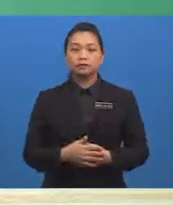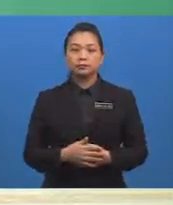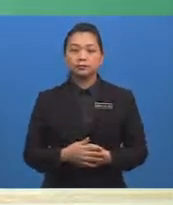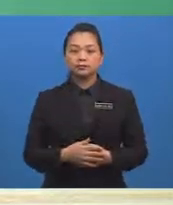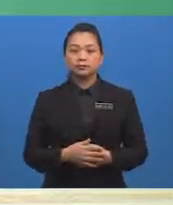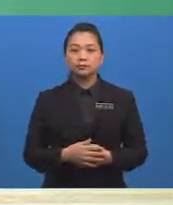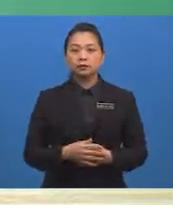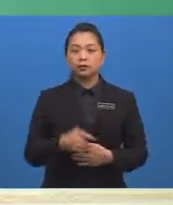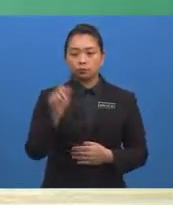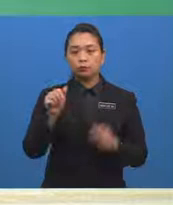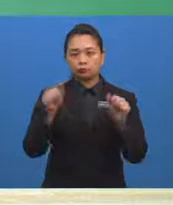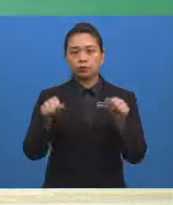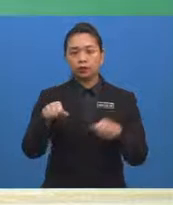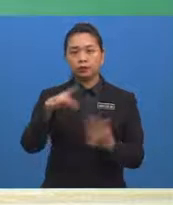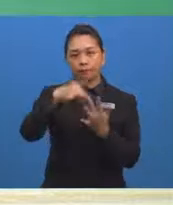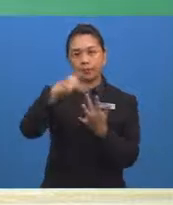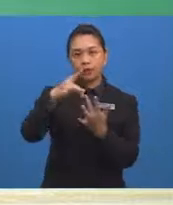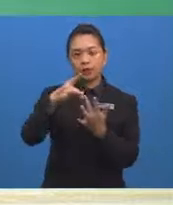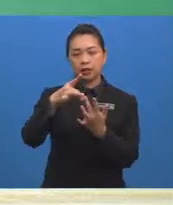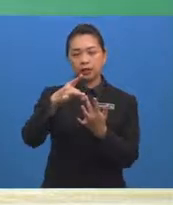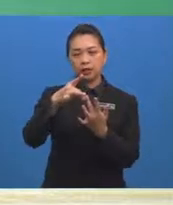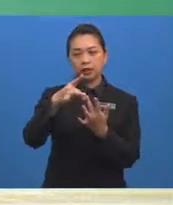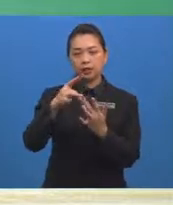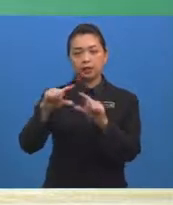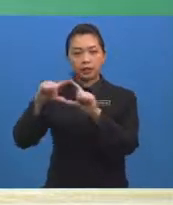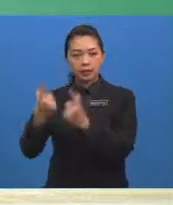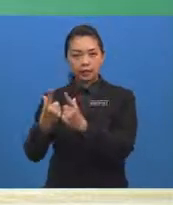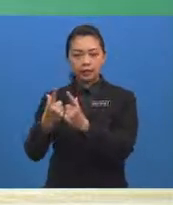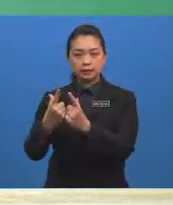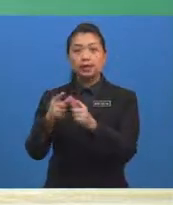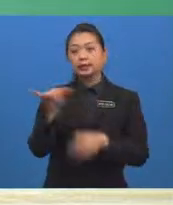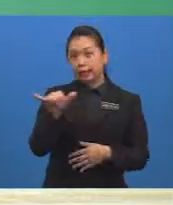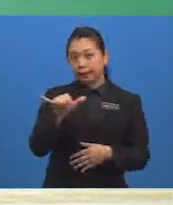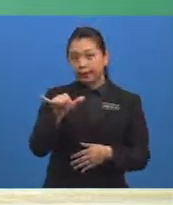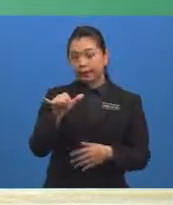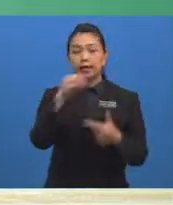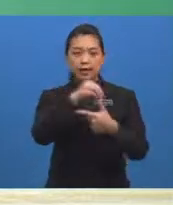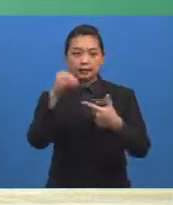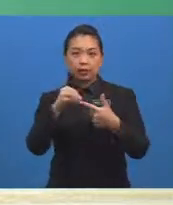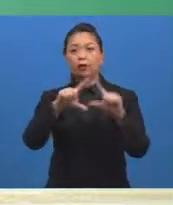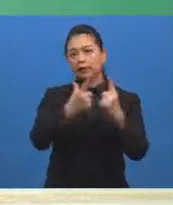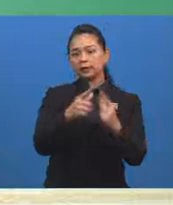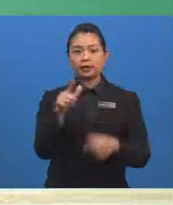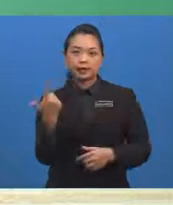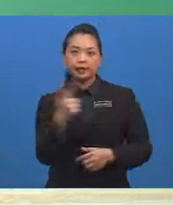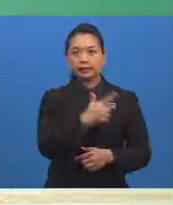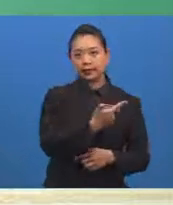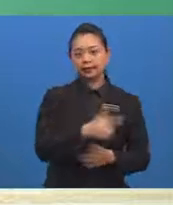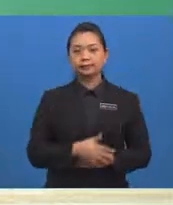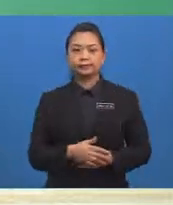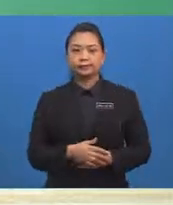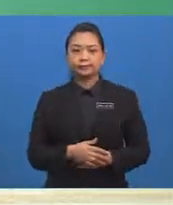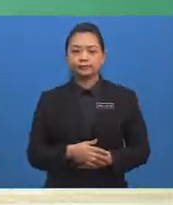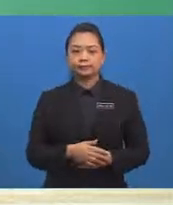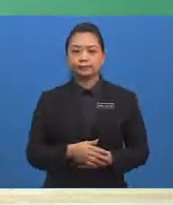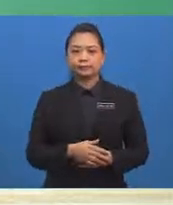boleh dipilih sama ada dari kelas yang sama atau dari kelas yang berlainan Murid